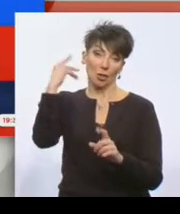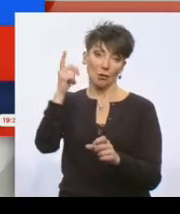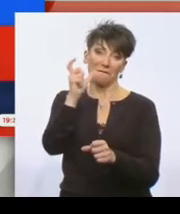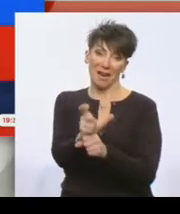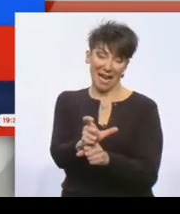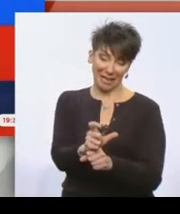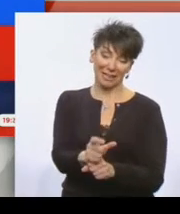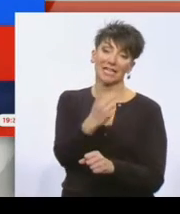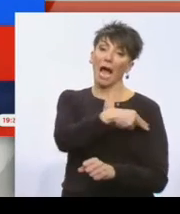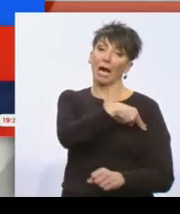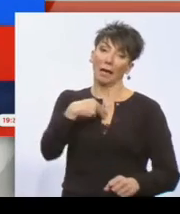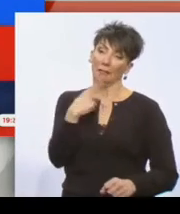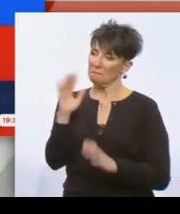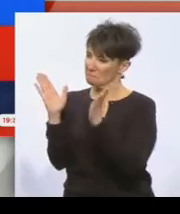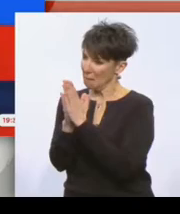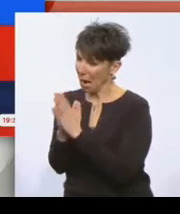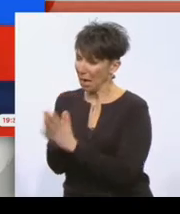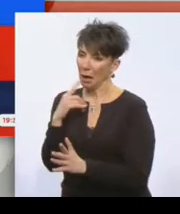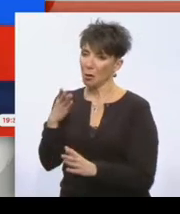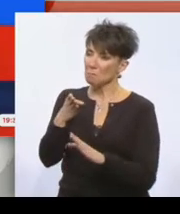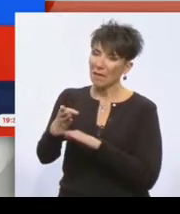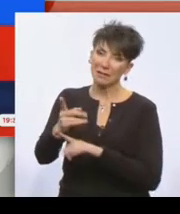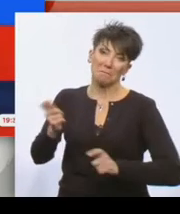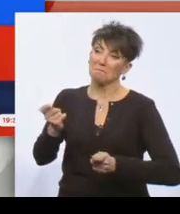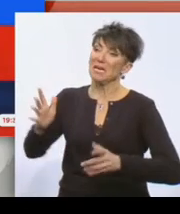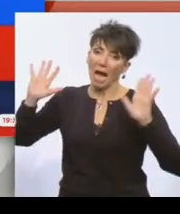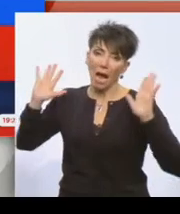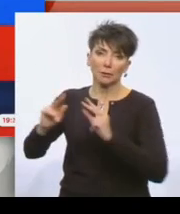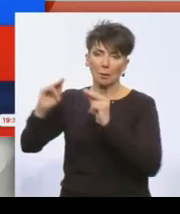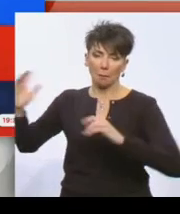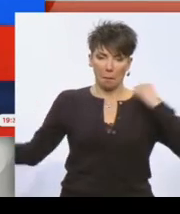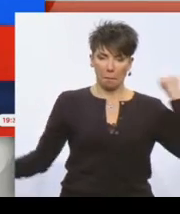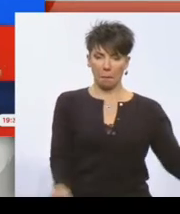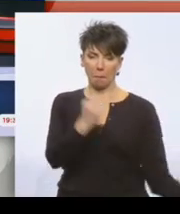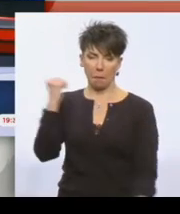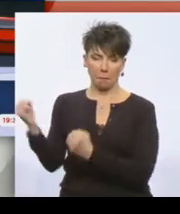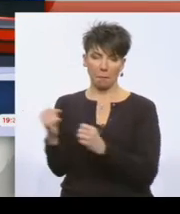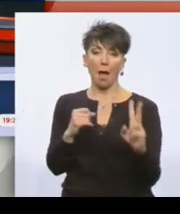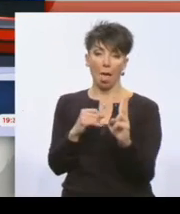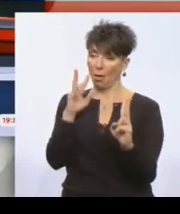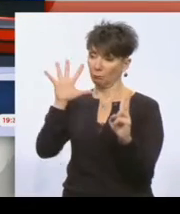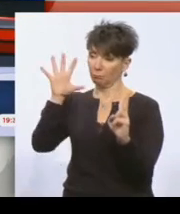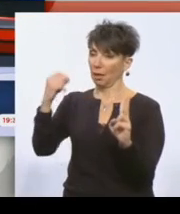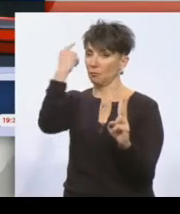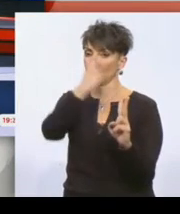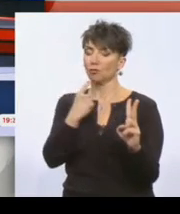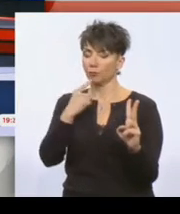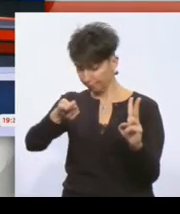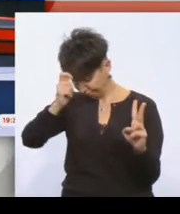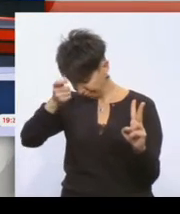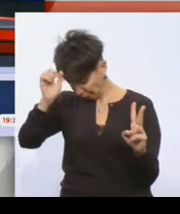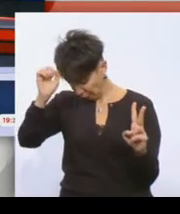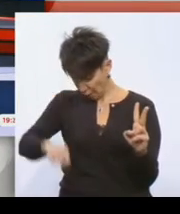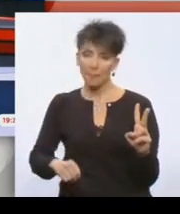διαπληκτήστηκε, αλλά και ο καθηγητής των οποίων γροθοκόπησε τον αναγνώρισαν. Συνελήφθη αρχικά, οδηγήθηκε στην αστυνομία αρχικά, παραδέχτηκε την πράξη του,